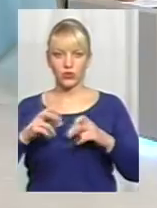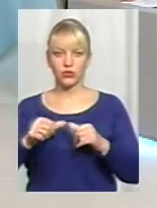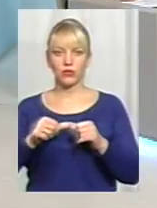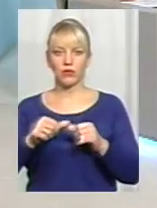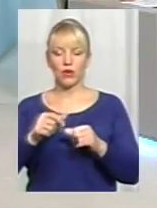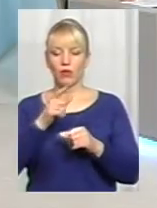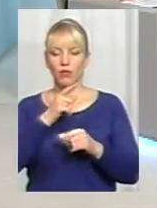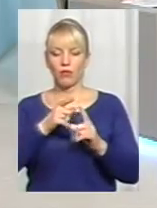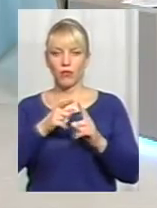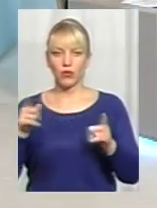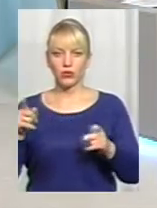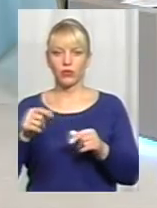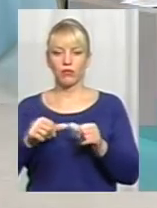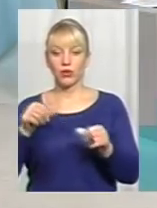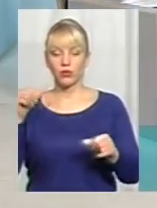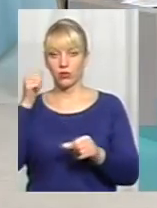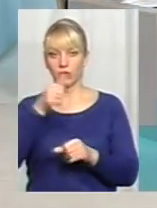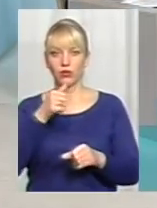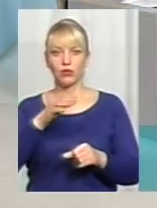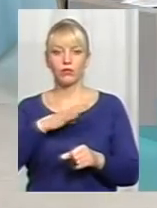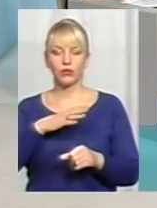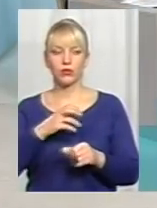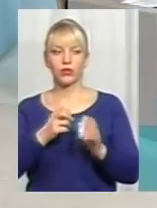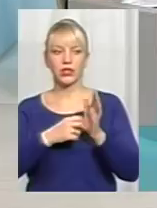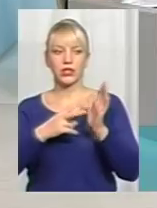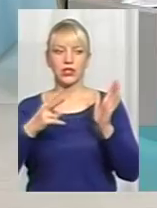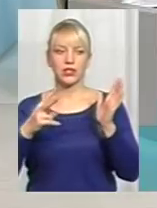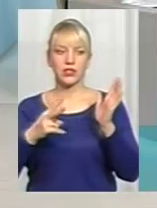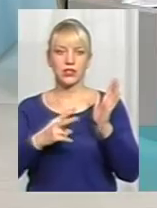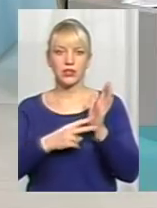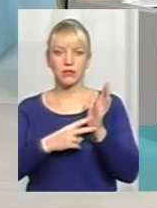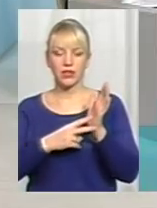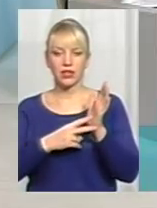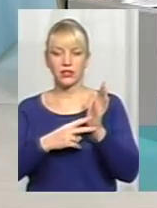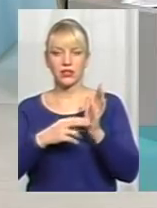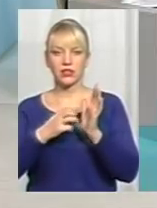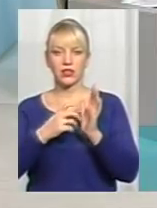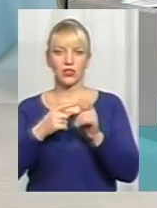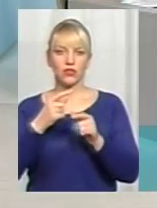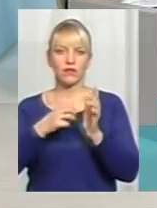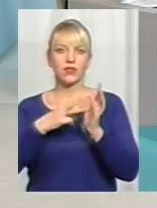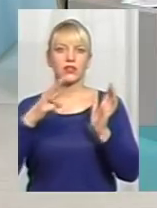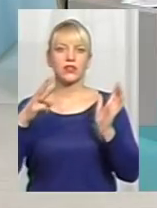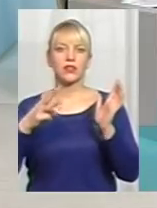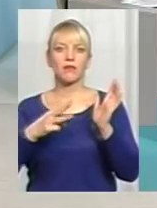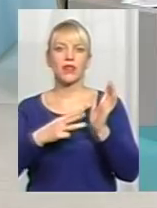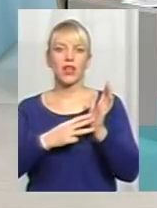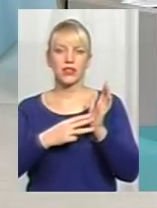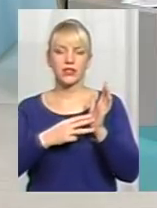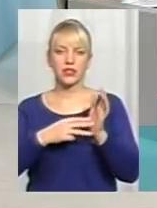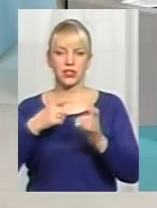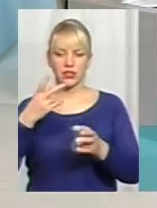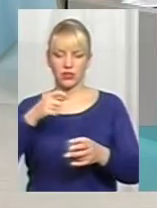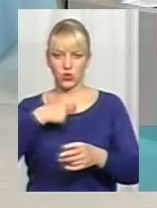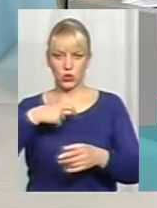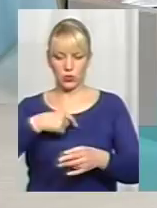наносить собі 17-18. 17 членів ушкоджень. Один із цих засуджений. Один, самостійно. Ну,